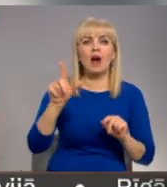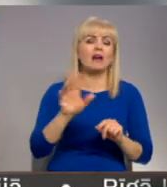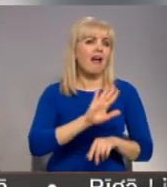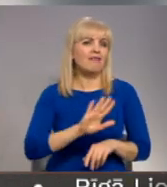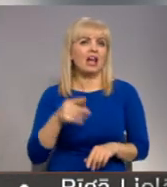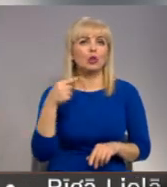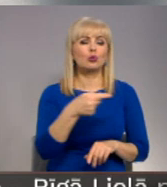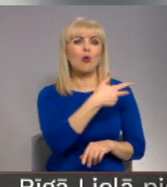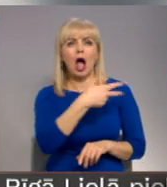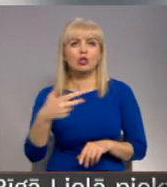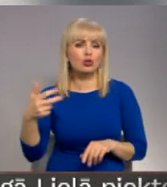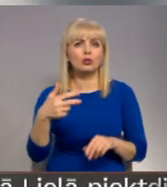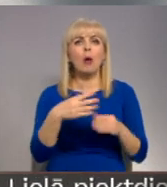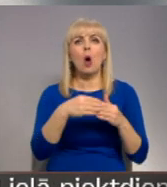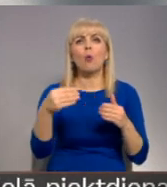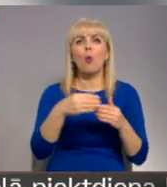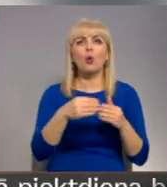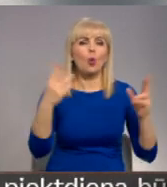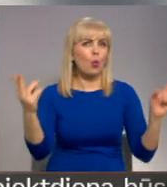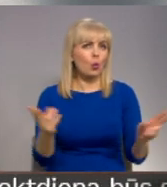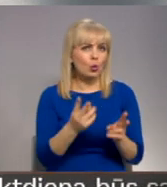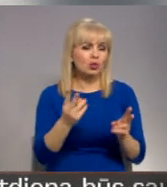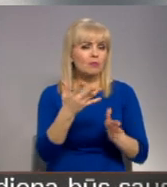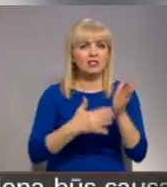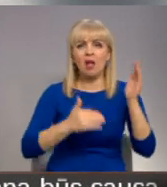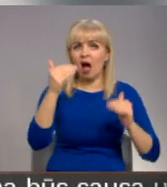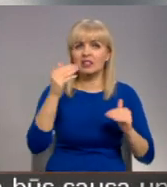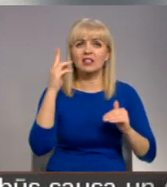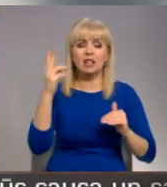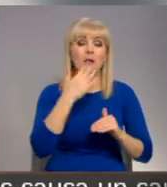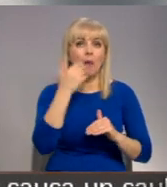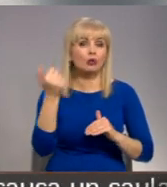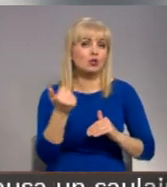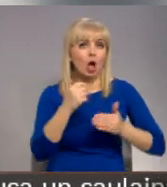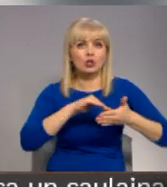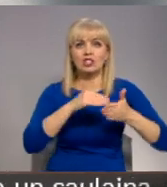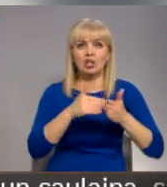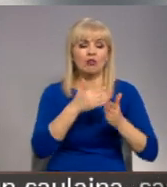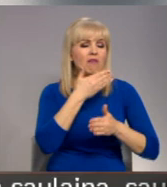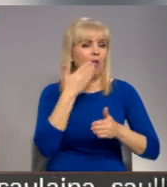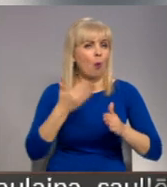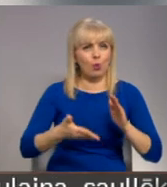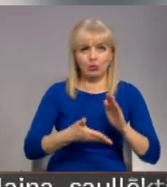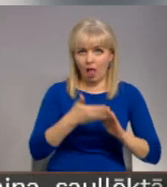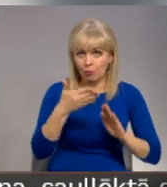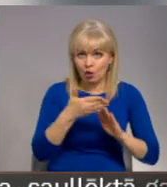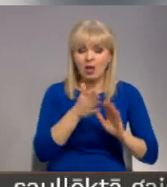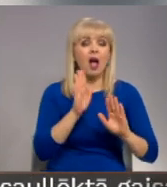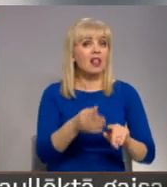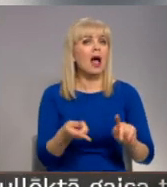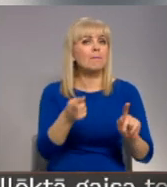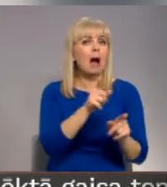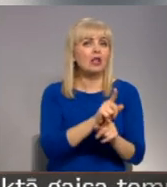1800 kūlas ugunsgrēkiem un statistika liecina, ka pēdējos gados situācija nav uzlabojusies. Lai to